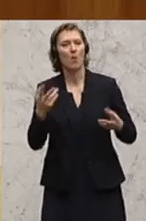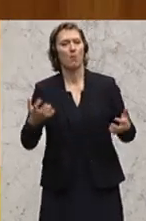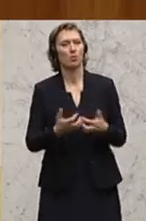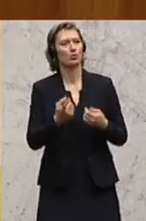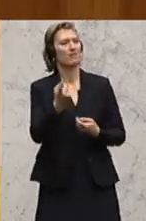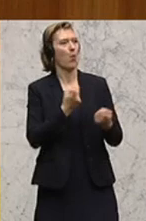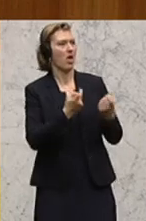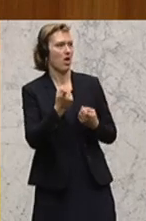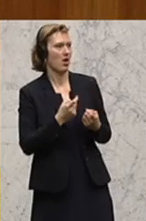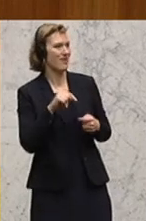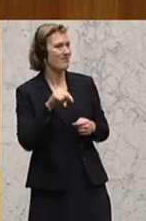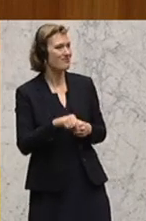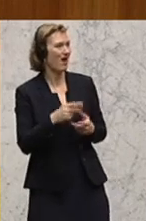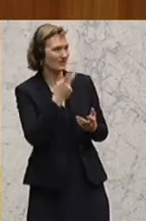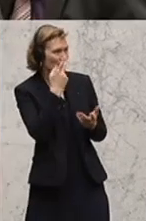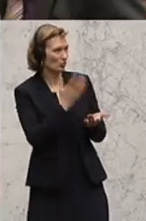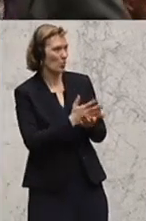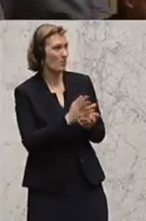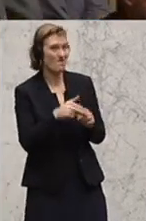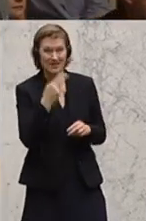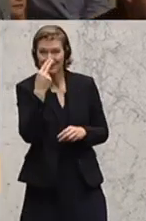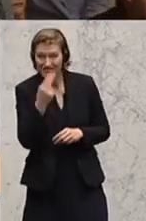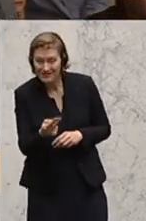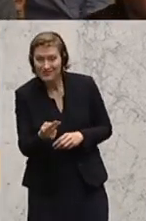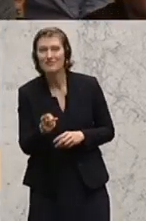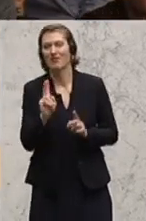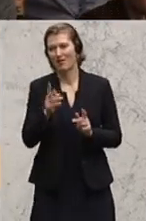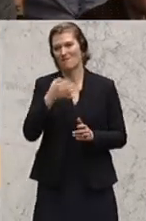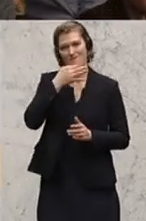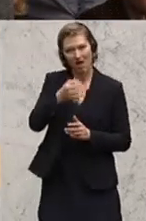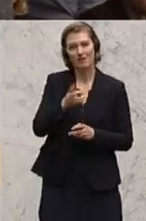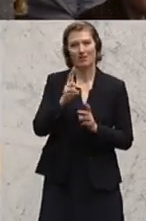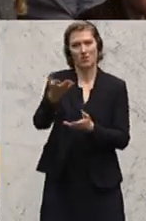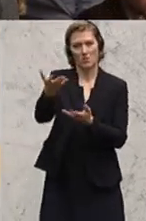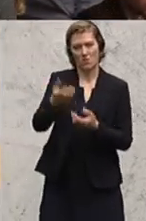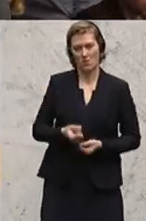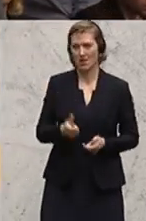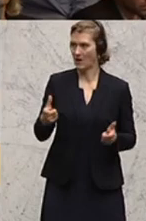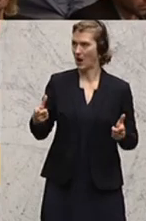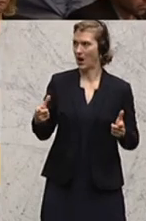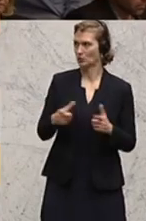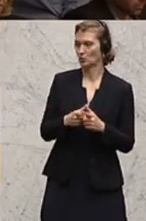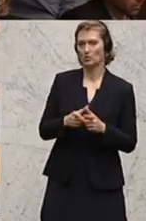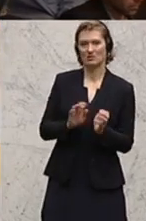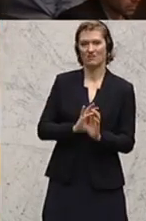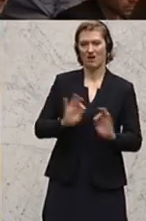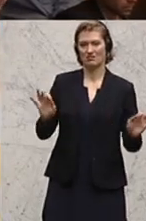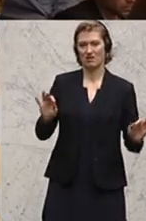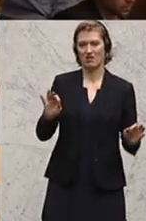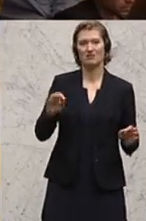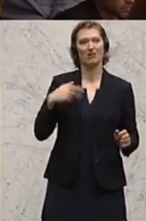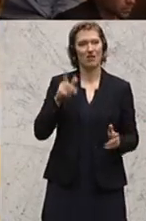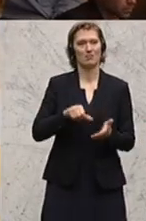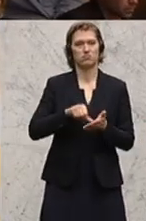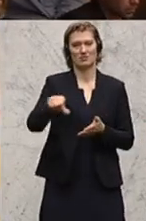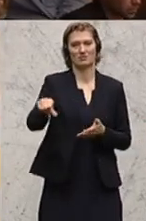Produkte herkommen. Denn dann, wenn sie es erkennen, können sie es nachfragen. Und das, was wir an Leistung und Qualität bringen, kann